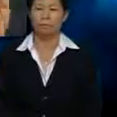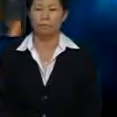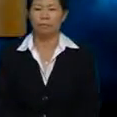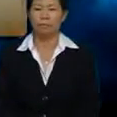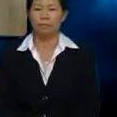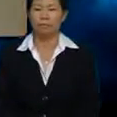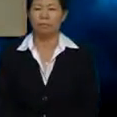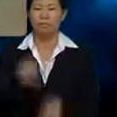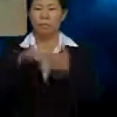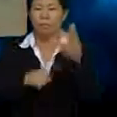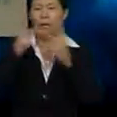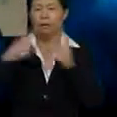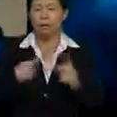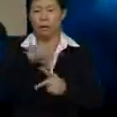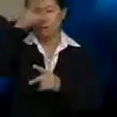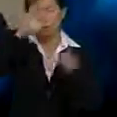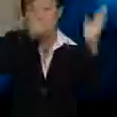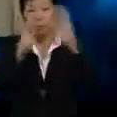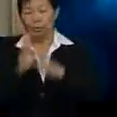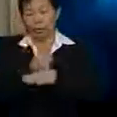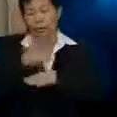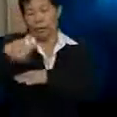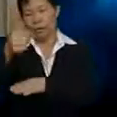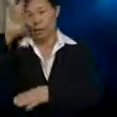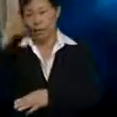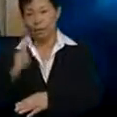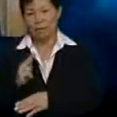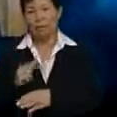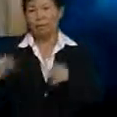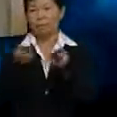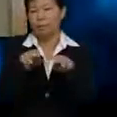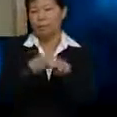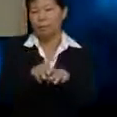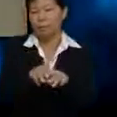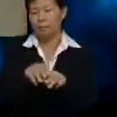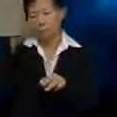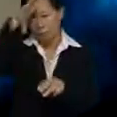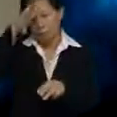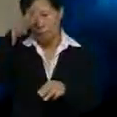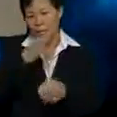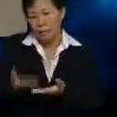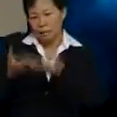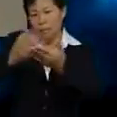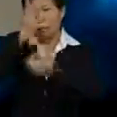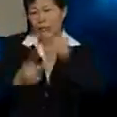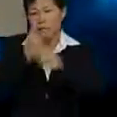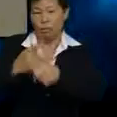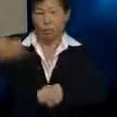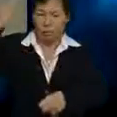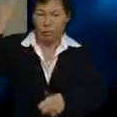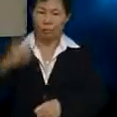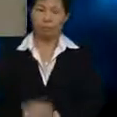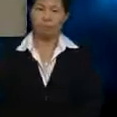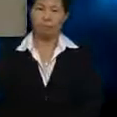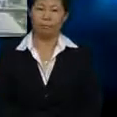Apa kata kita cari Bentuk perniagaan yang lain Pakcik Yang macam Arumat pernah cadangkan Dua tahun yang lalu Macam mana